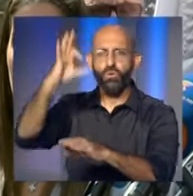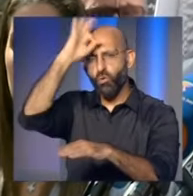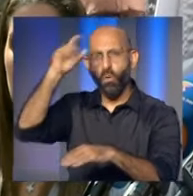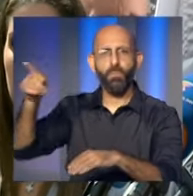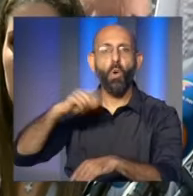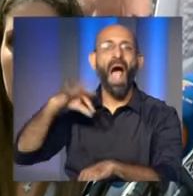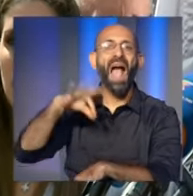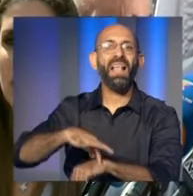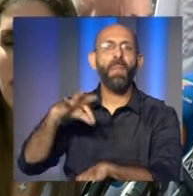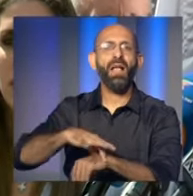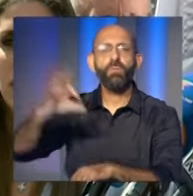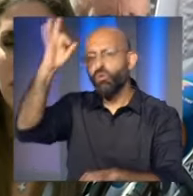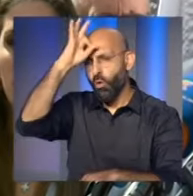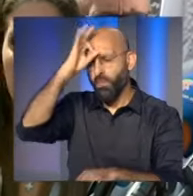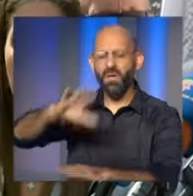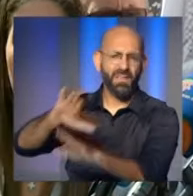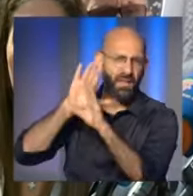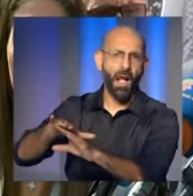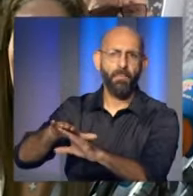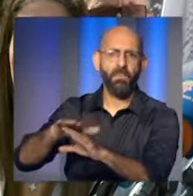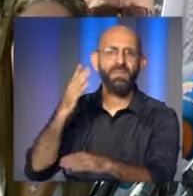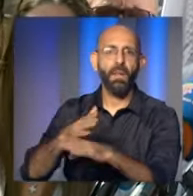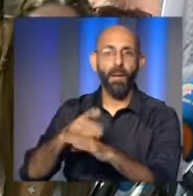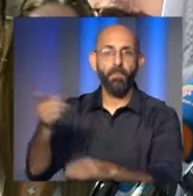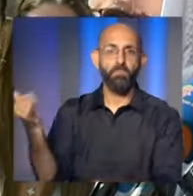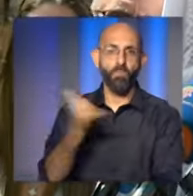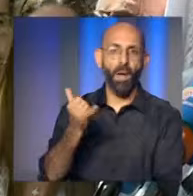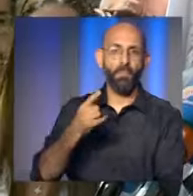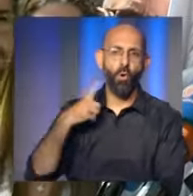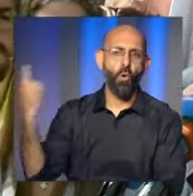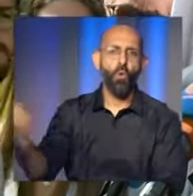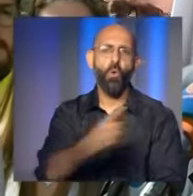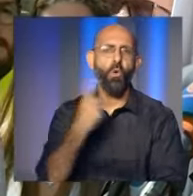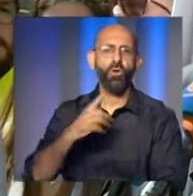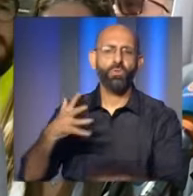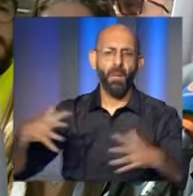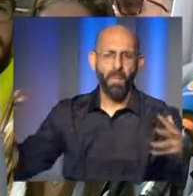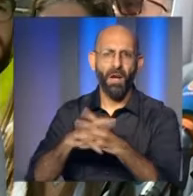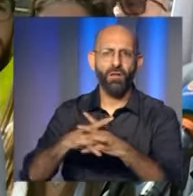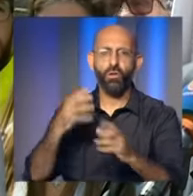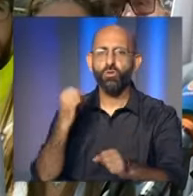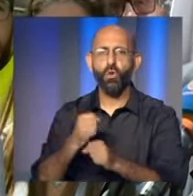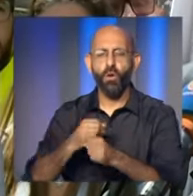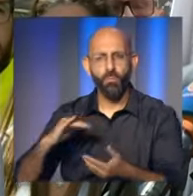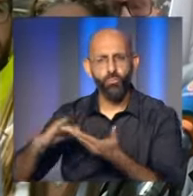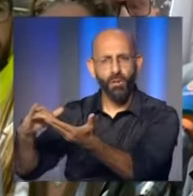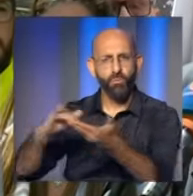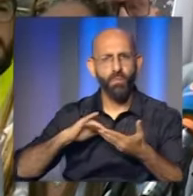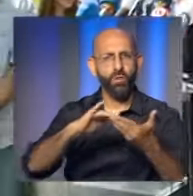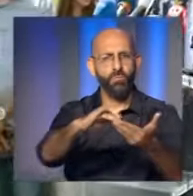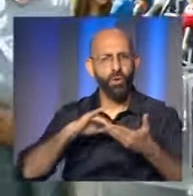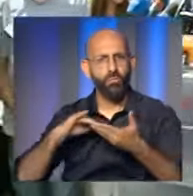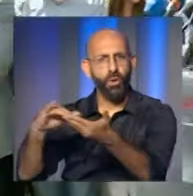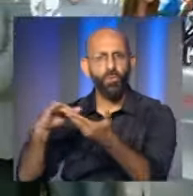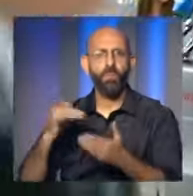بواجبنا تجاه وطننا تجاه أهل الجنوب تجاه مستشفيات الجنوب وأطباء الجنوب